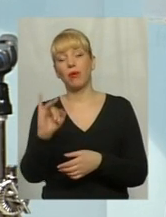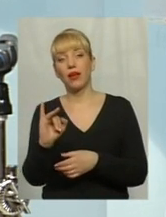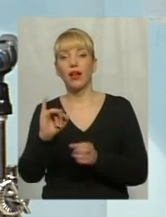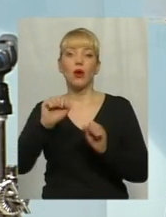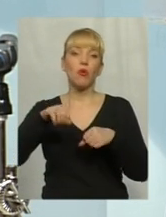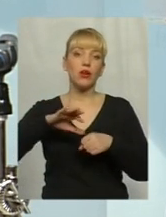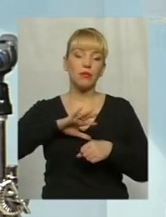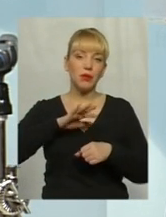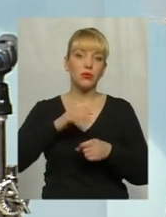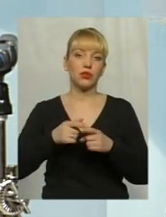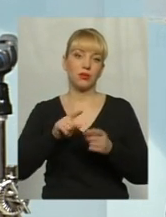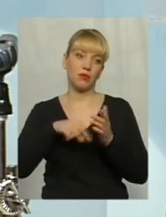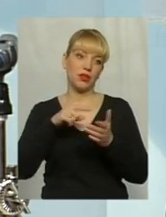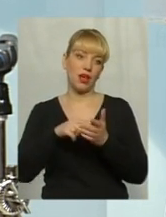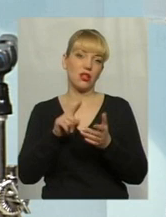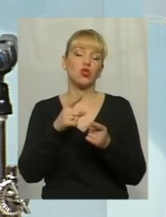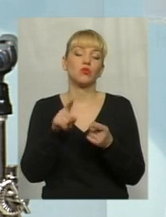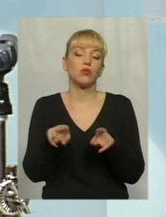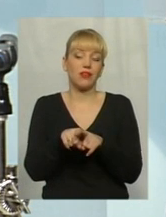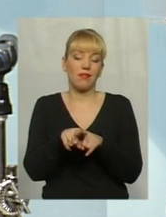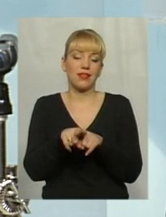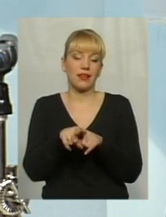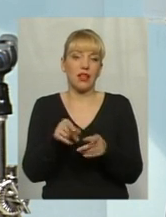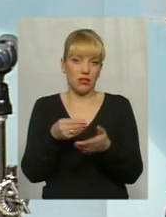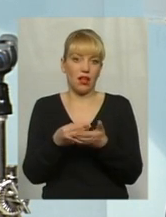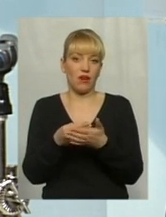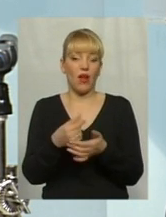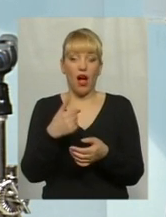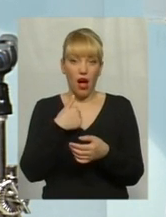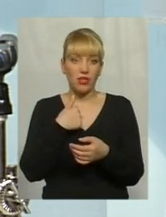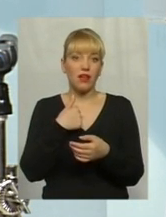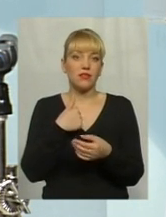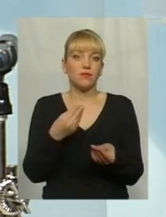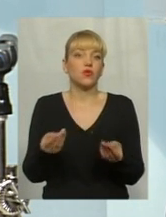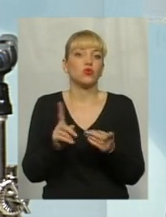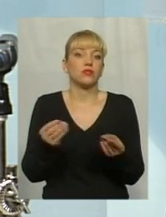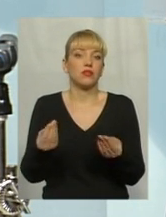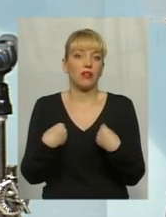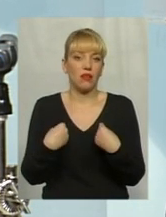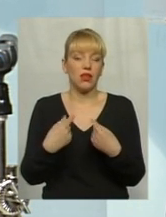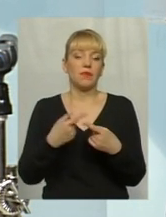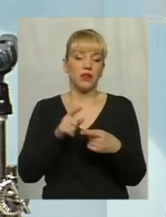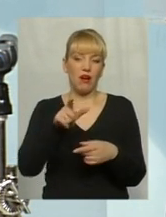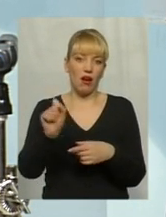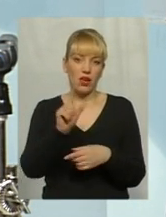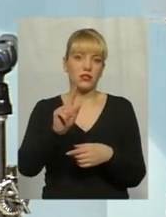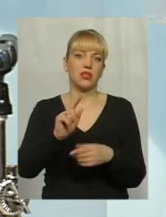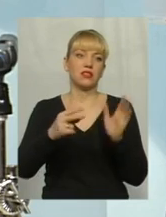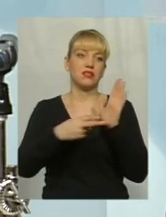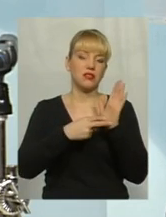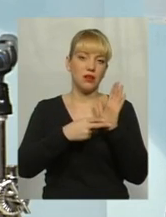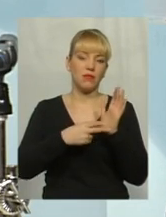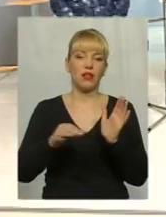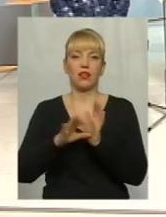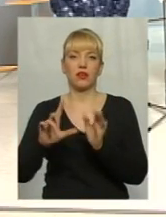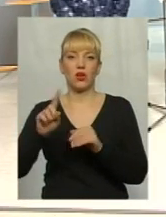б бути питання до нас, чому такі тарифи. Нас заганяють в чітку ранку. У вас газ по 7 гривень, електроенергія по гривні 68. Як хочете так